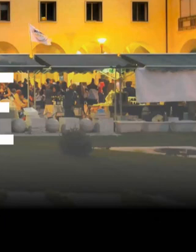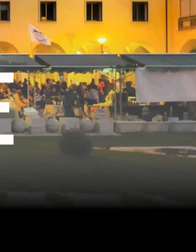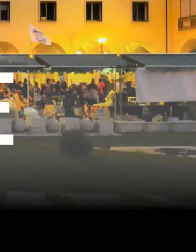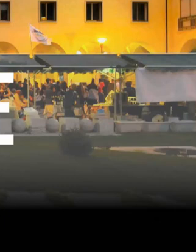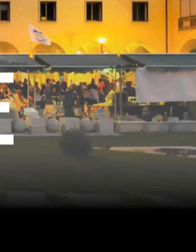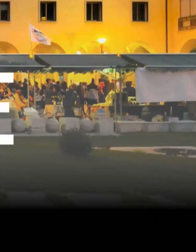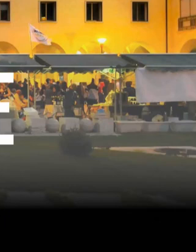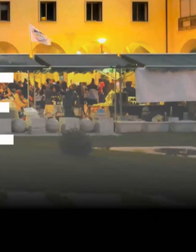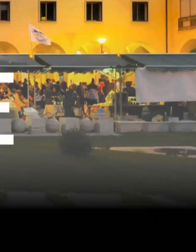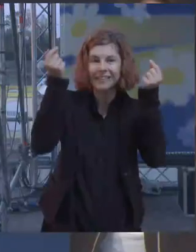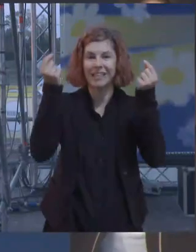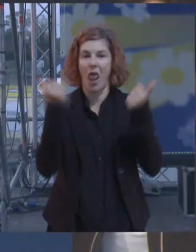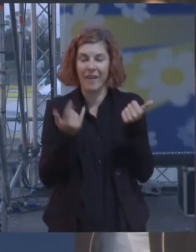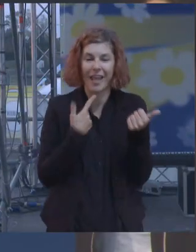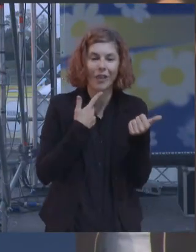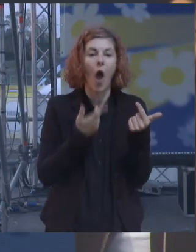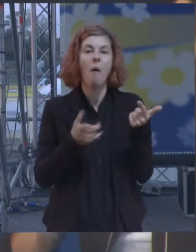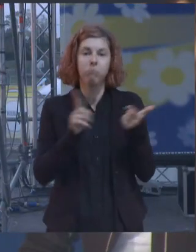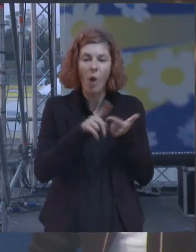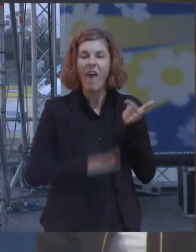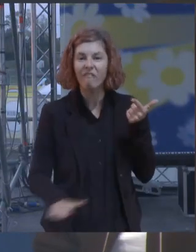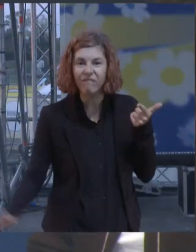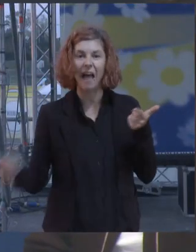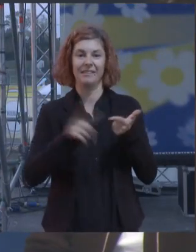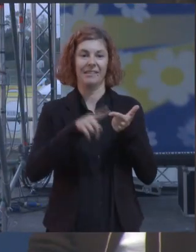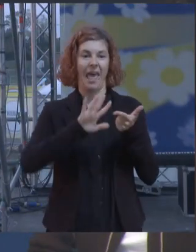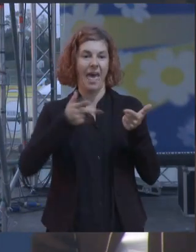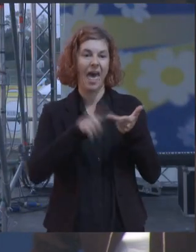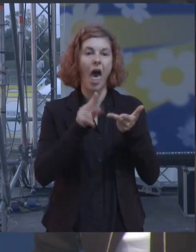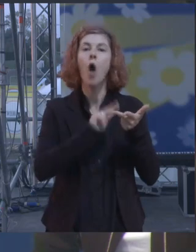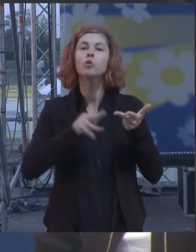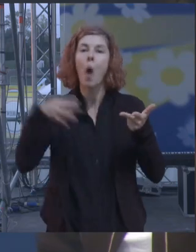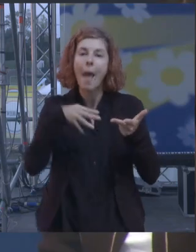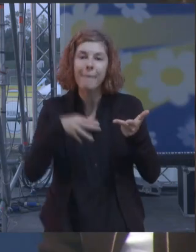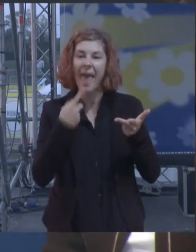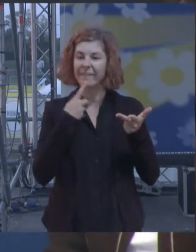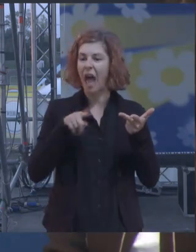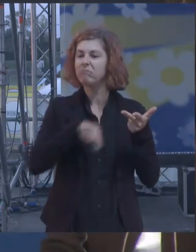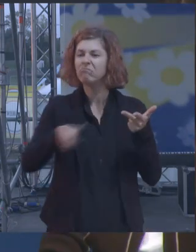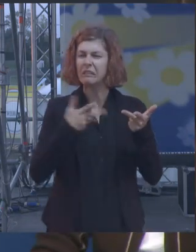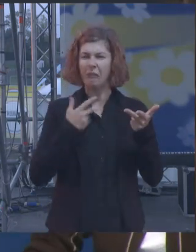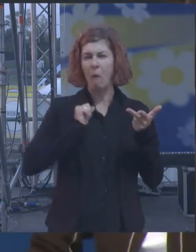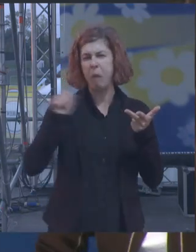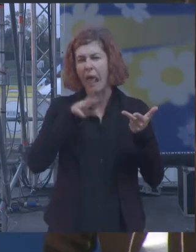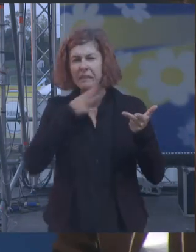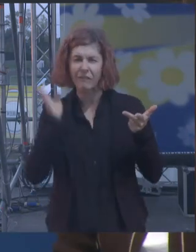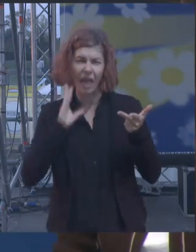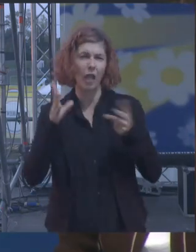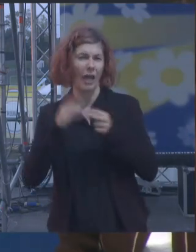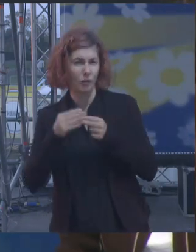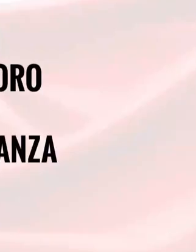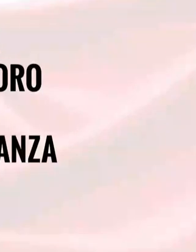nuova scuola dell'infanzia una scuola media a ristrutturare le palestre delle scuole esistenti abbiamo più che